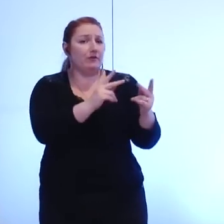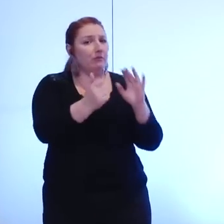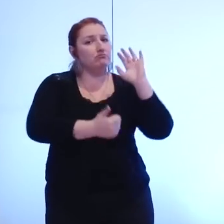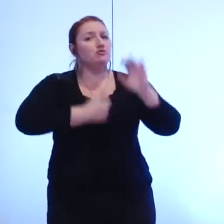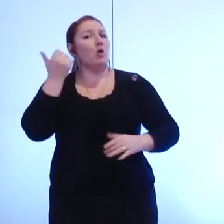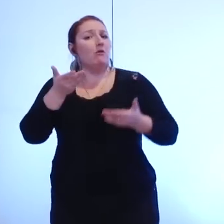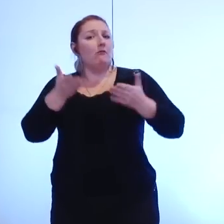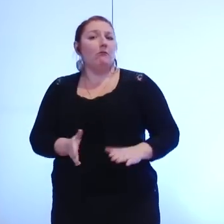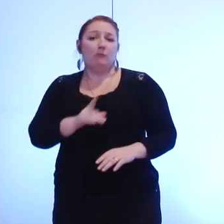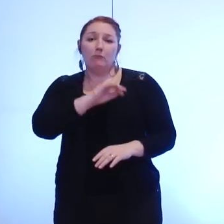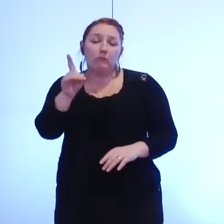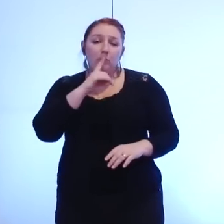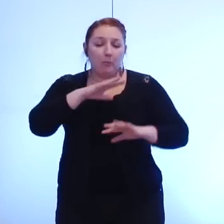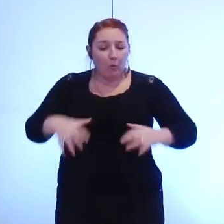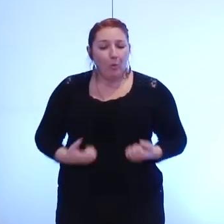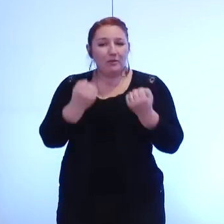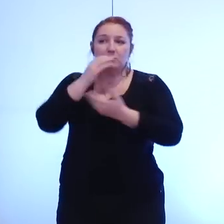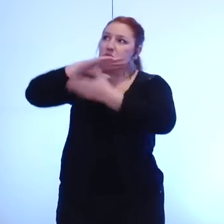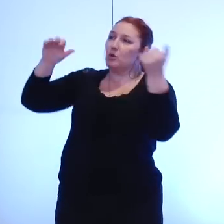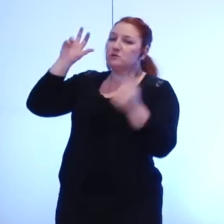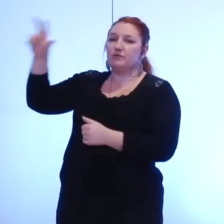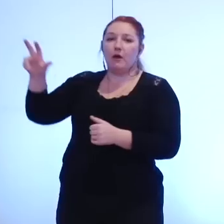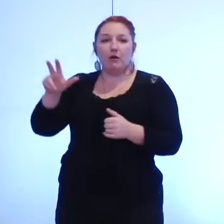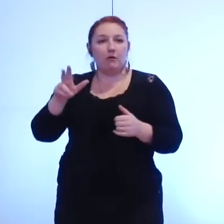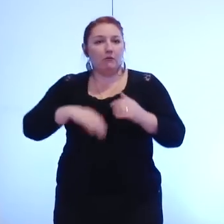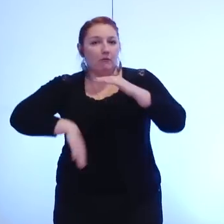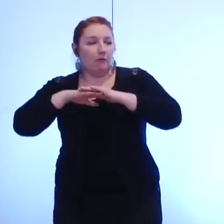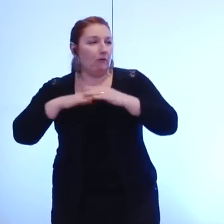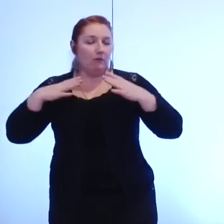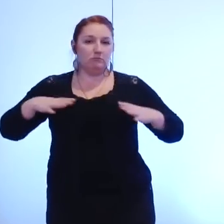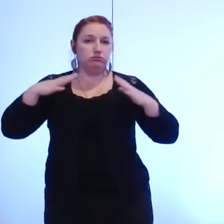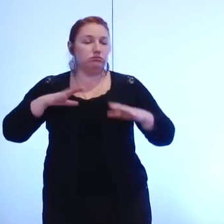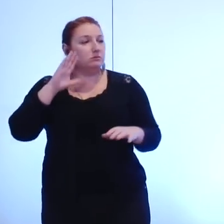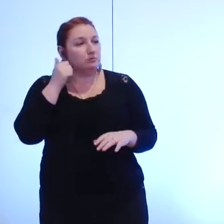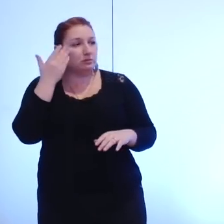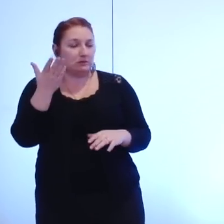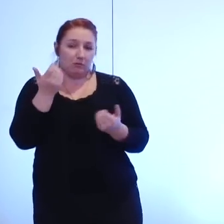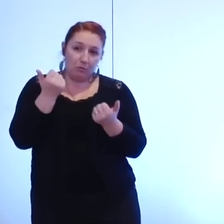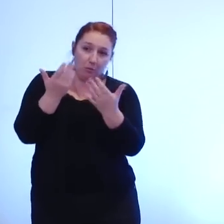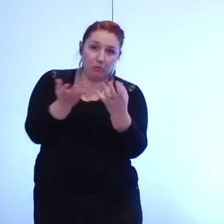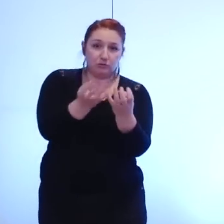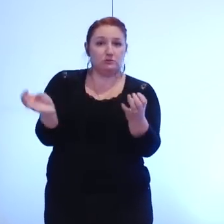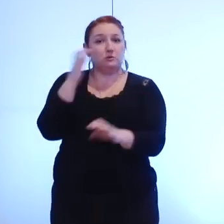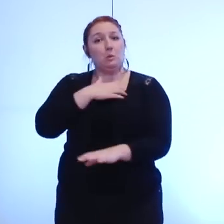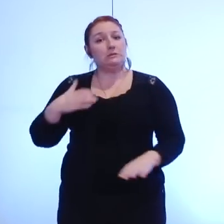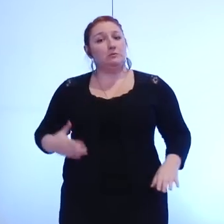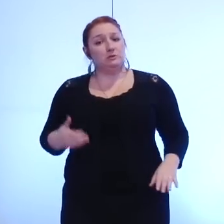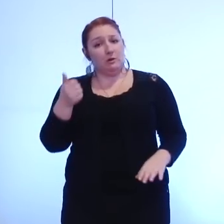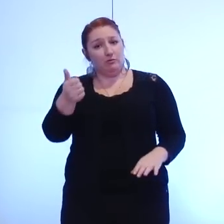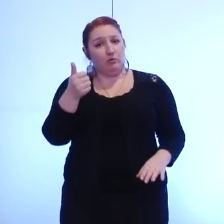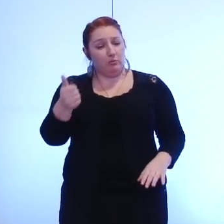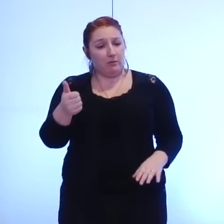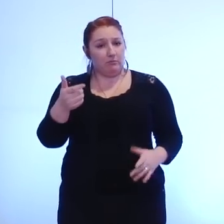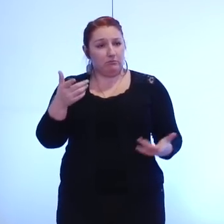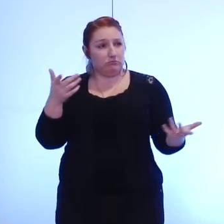et de la délimitation des compétences transférées et c'est la raison pour laquelle il vous est proposé que le conseil municipal affirme sa